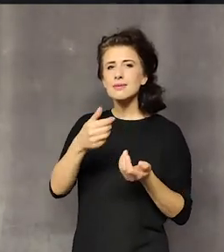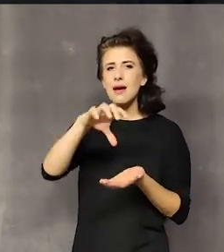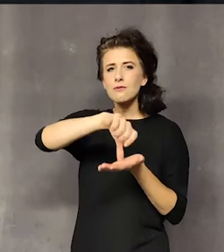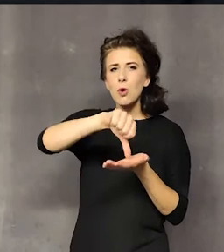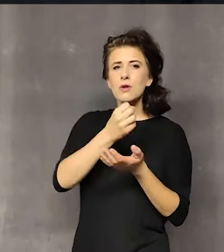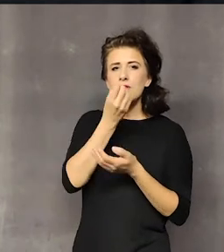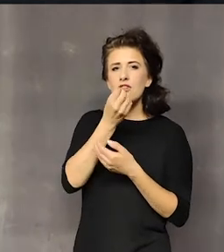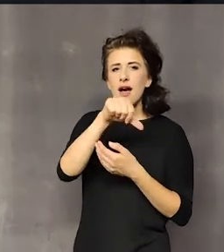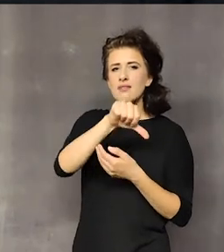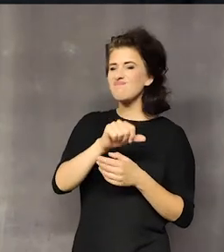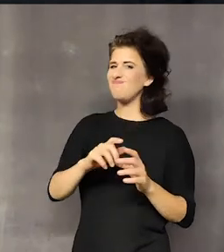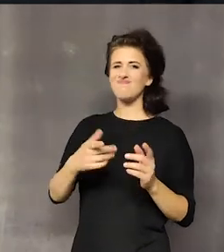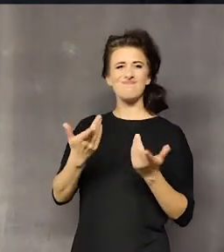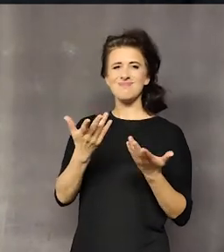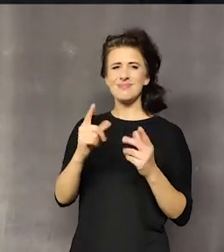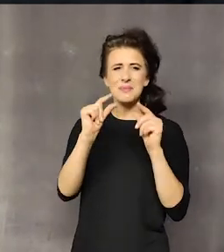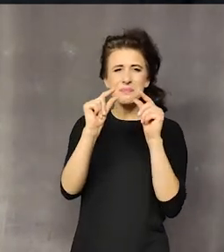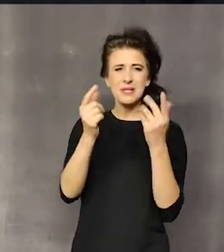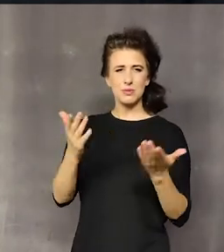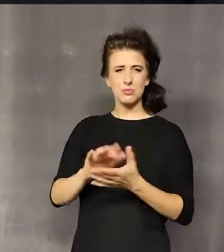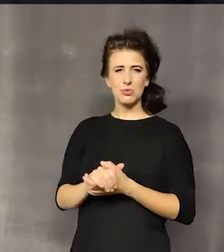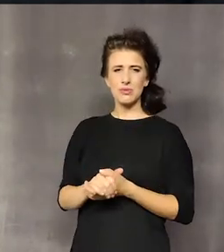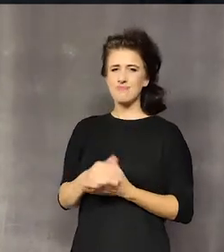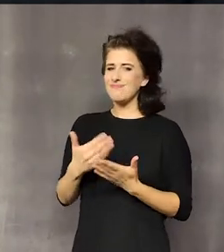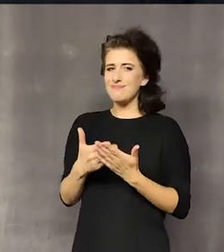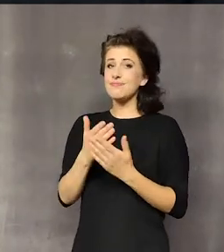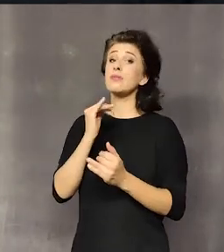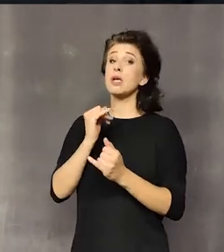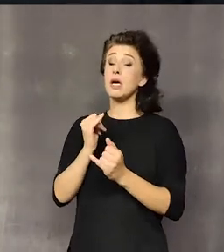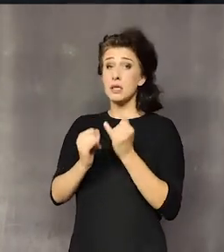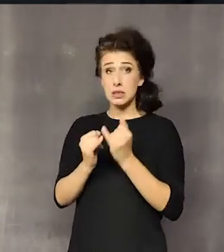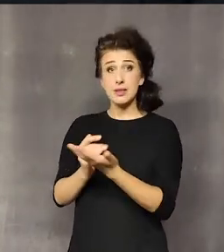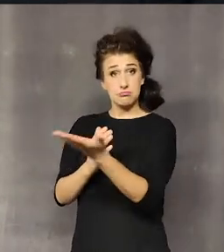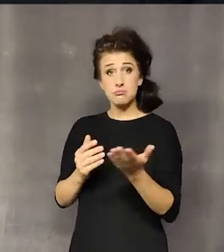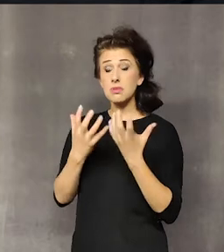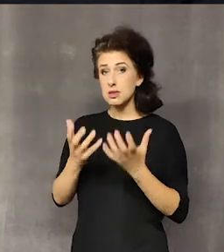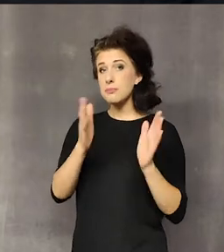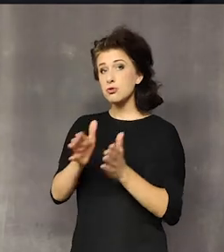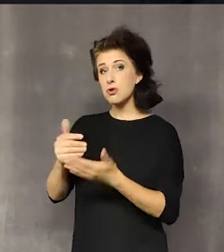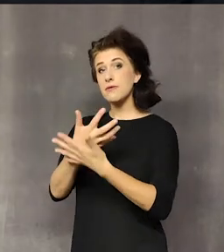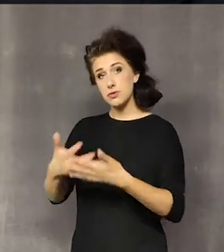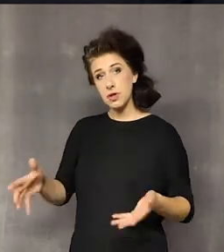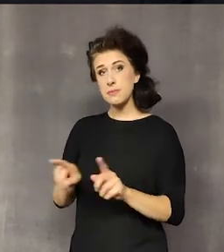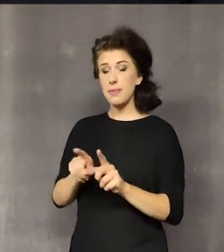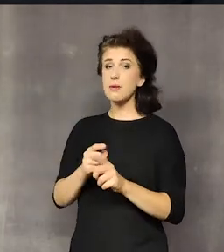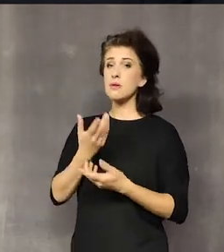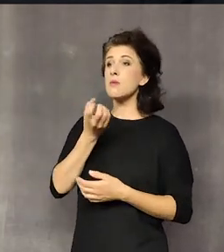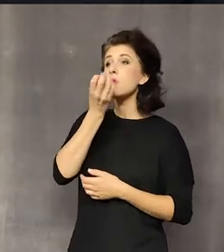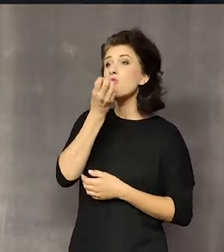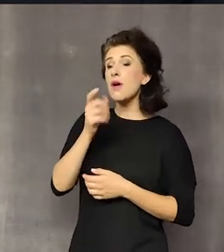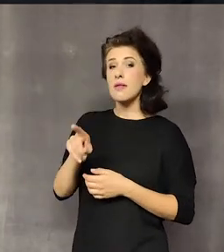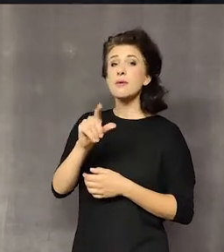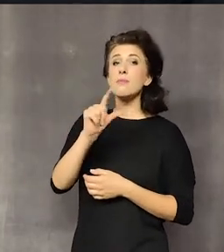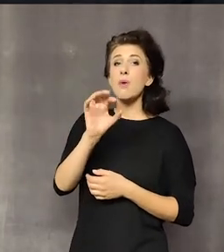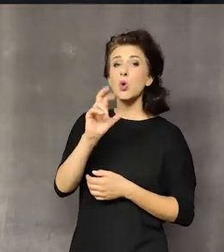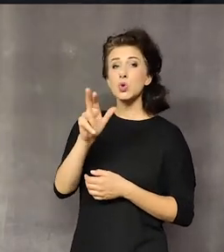lekarstwo, minimalnie. Jeśli chcemy przygotować ziemię na przykład po takie rośliny bardziej, można powiedzieć azotolubne, na przykład tak jak